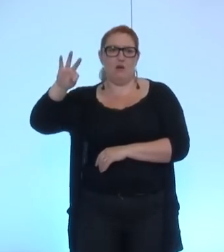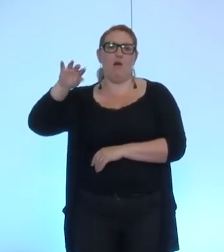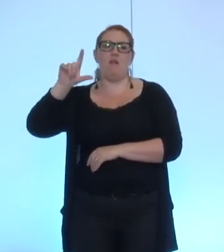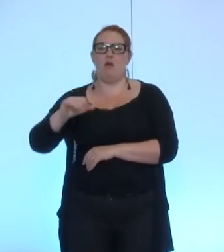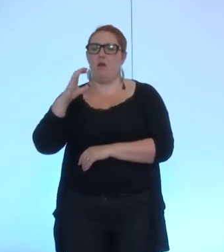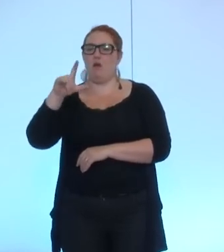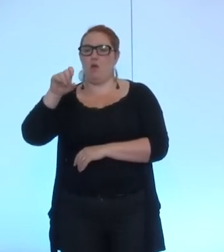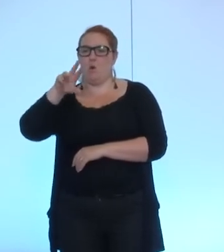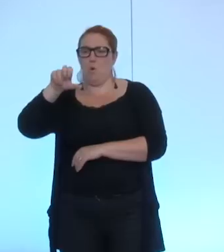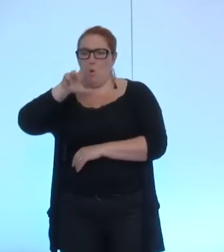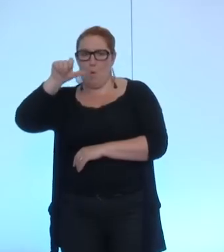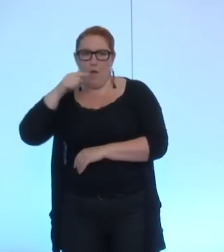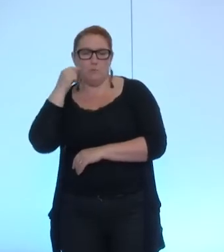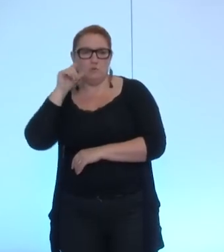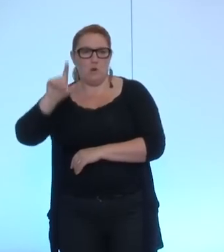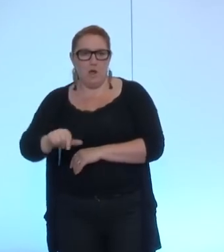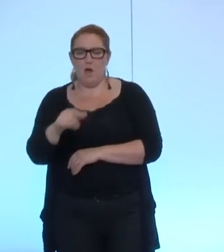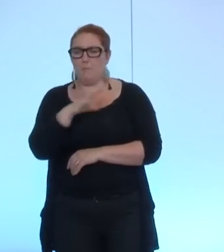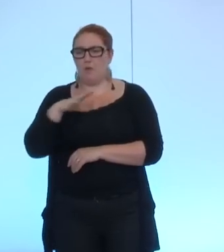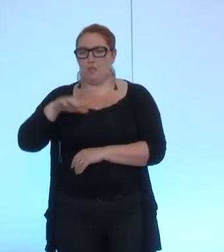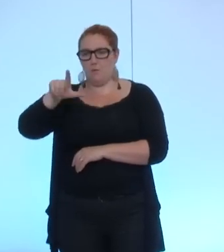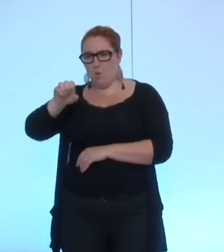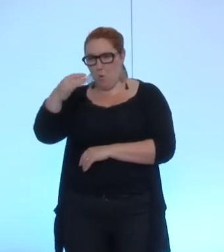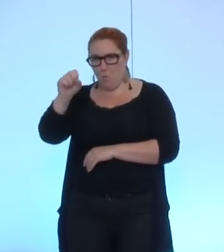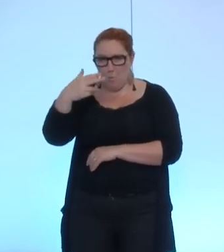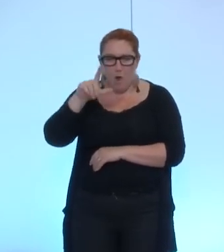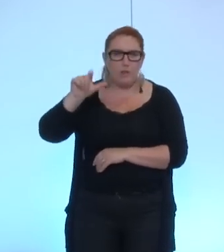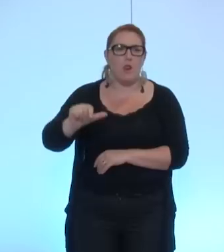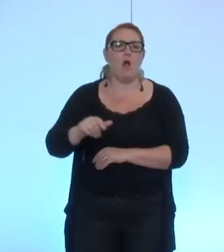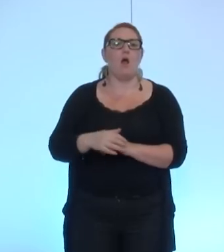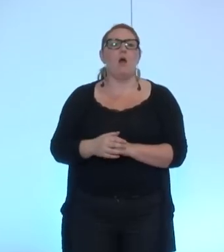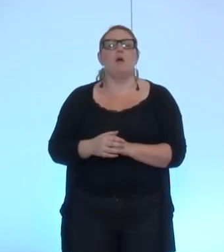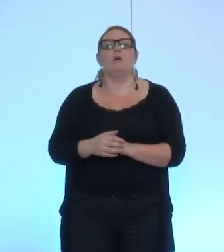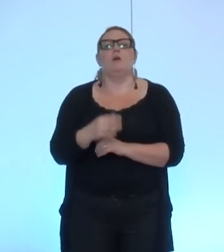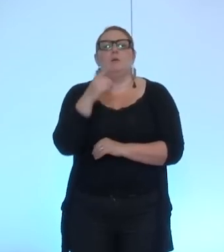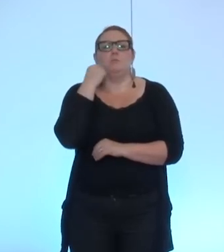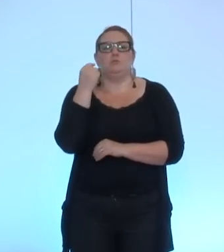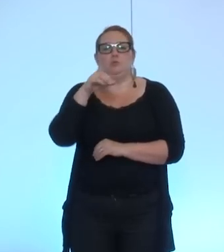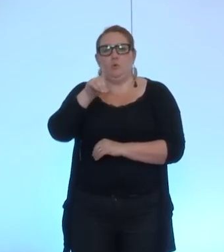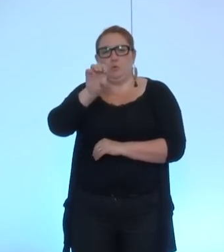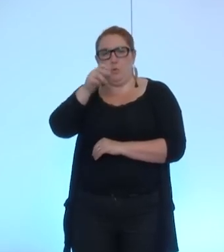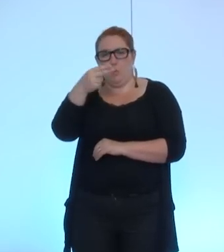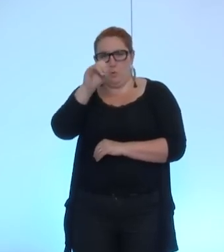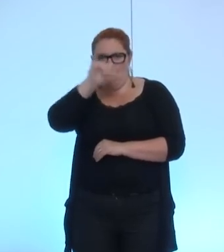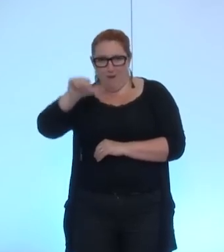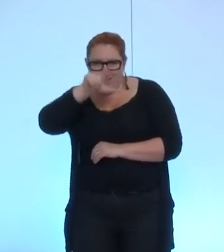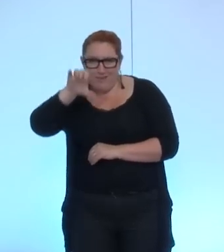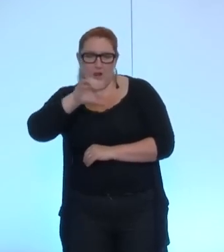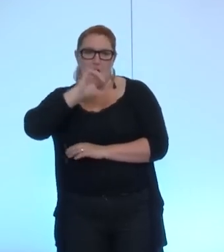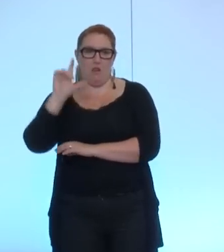Pascal Couert est là, Laetitia Lemoyne est là aussi, Alain Denoyel,